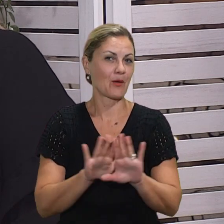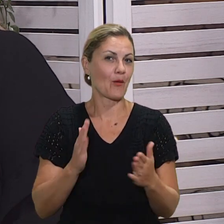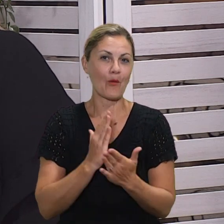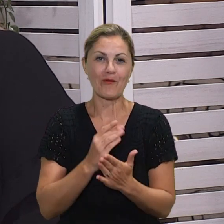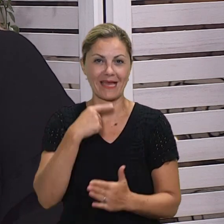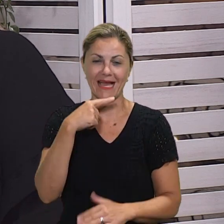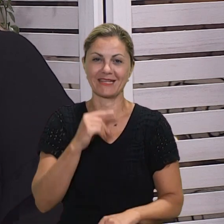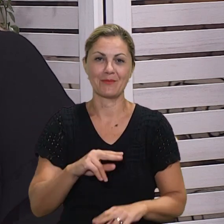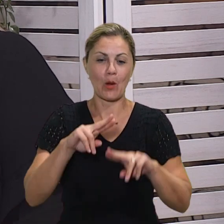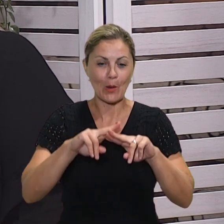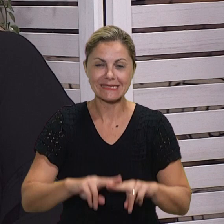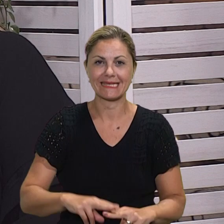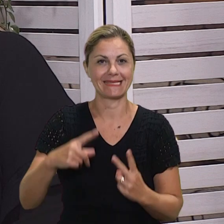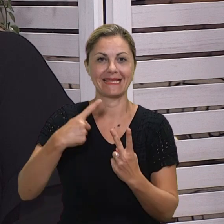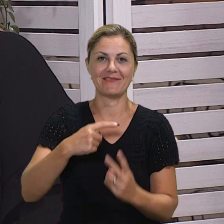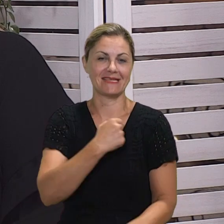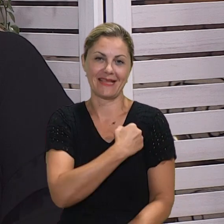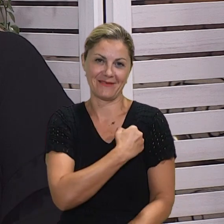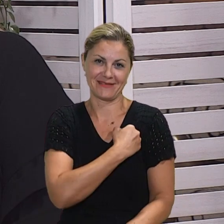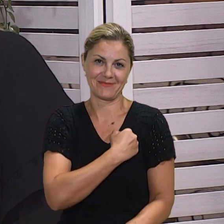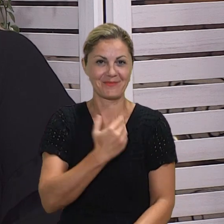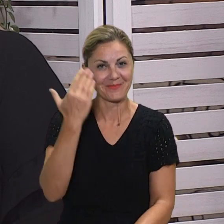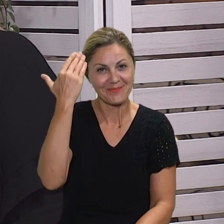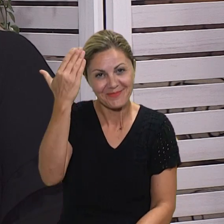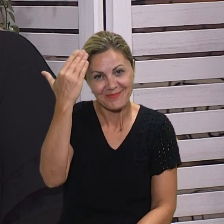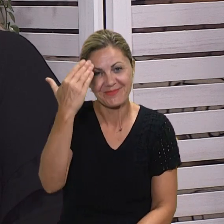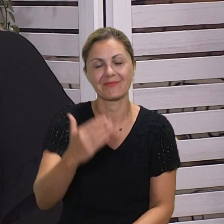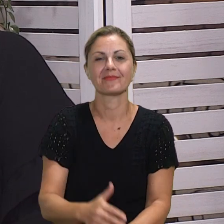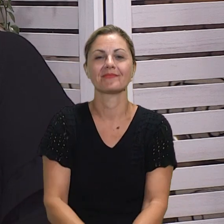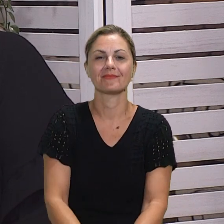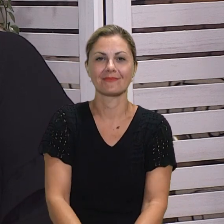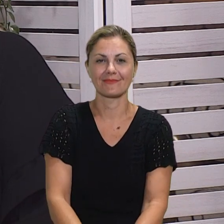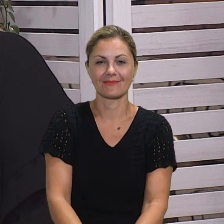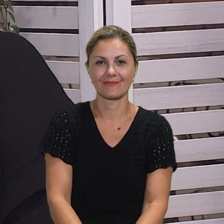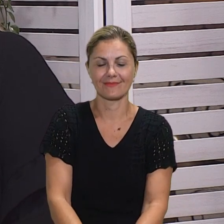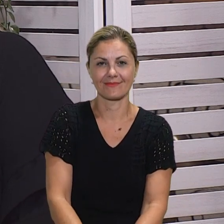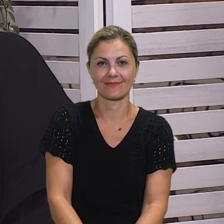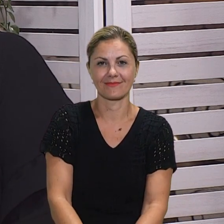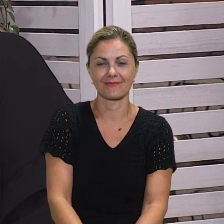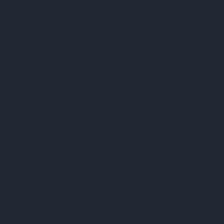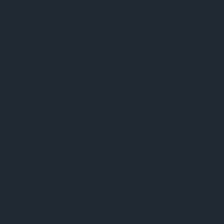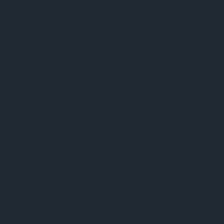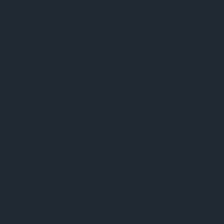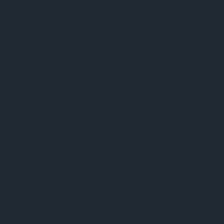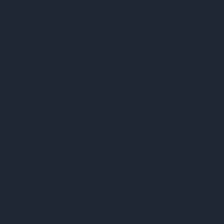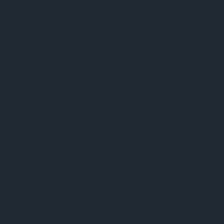klasičan naš pozdrav i poziv da ostanite izdalje uz program Televizije Dalmacija. Ostanite s nama i ugodna nastavak večera vam želim. Lijep pozdrav.